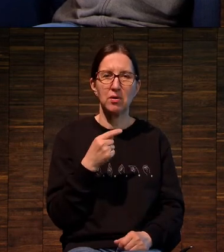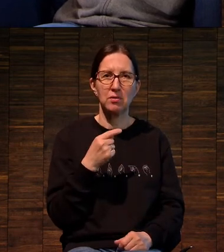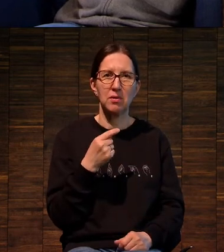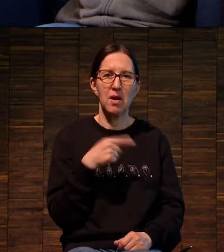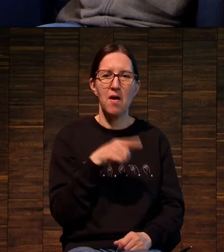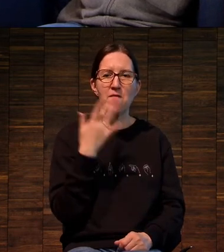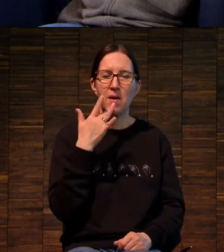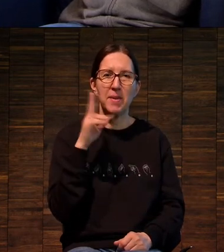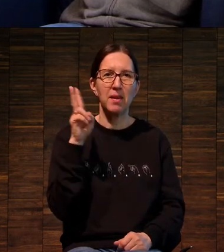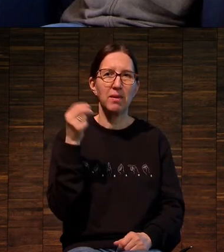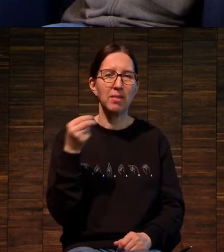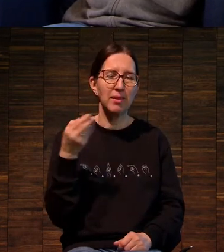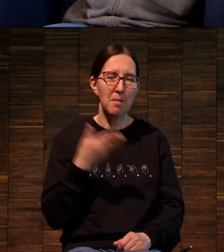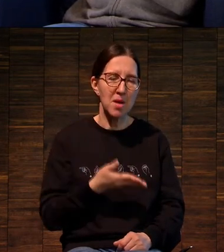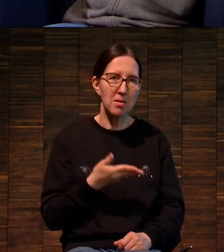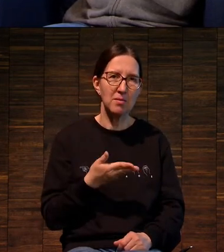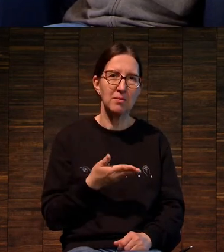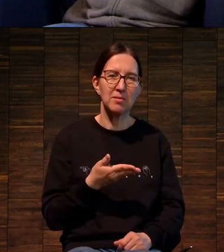сейчас в Америке тема.